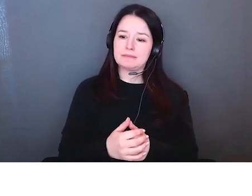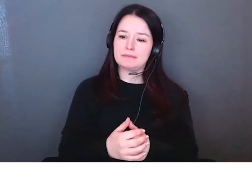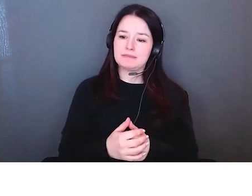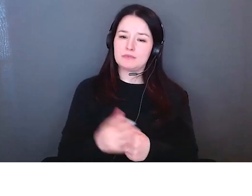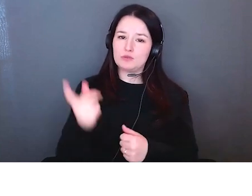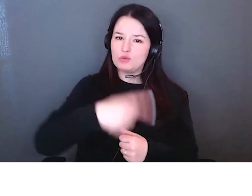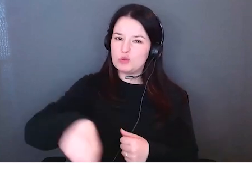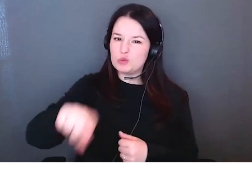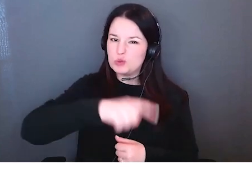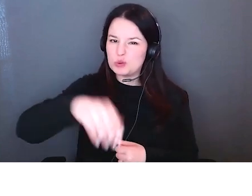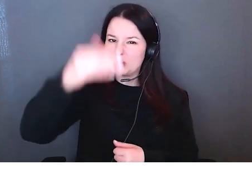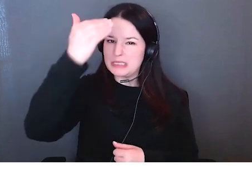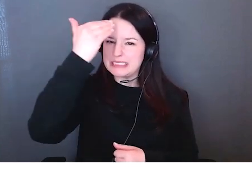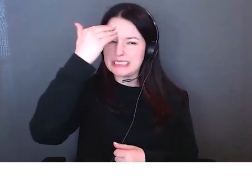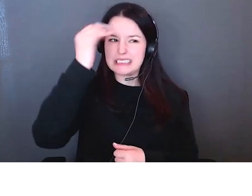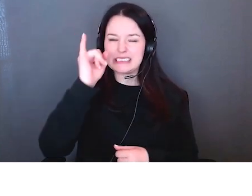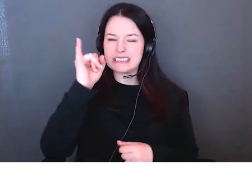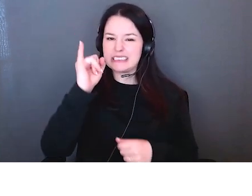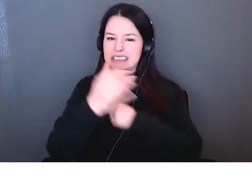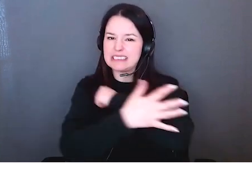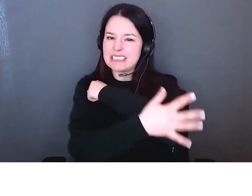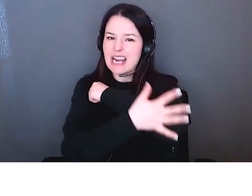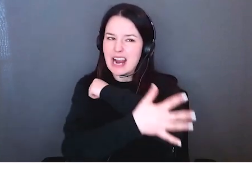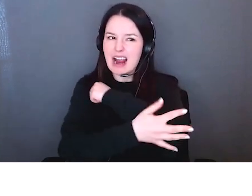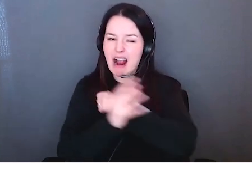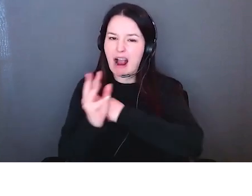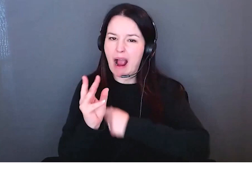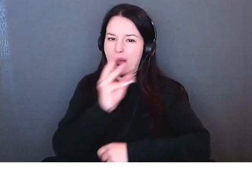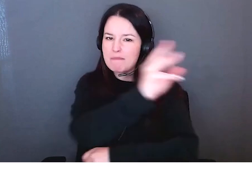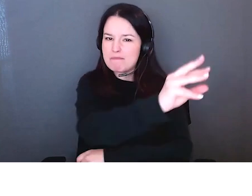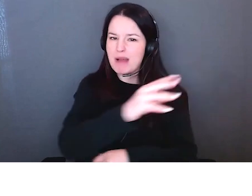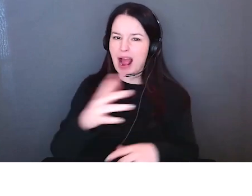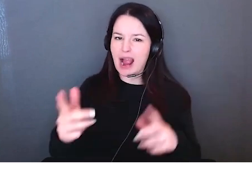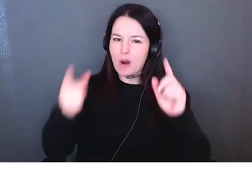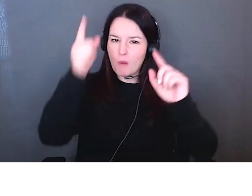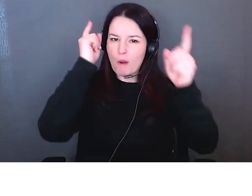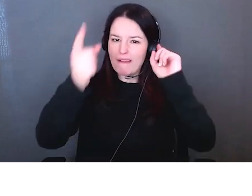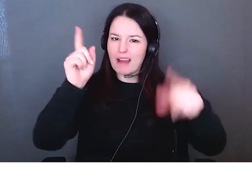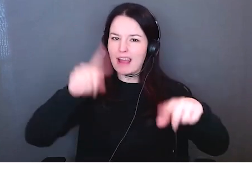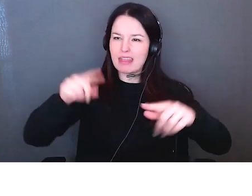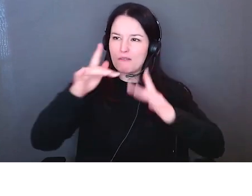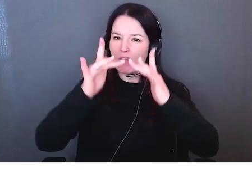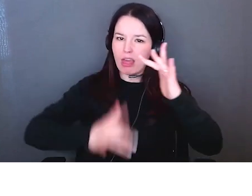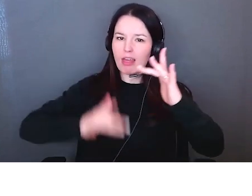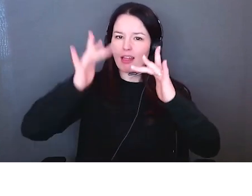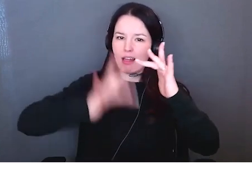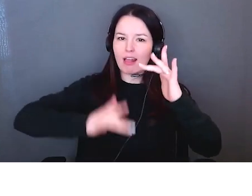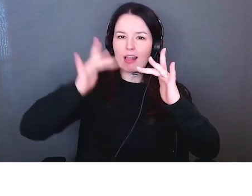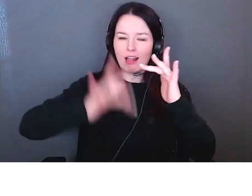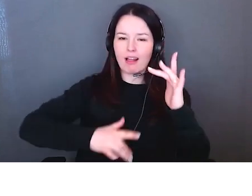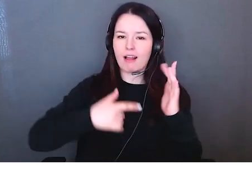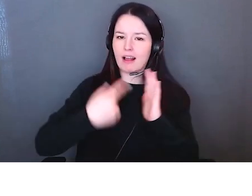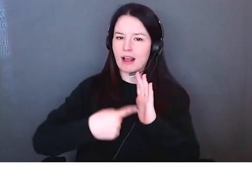voir cela c'est-à ce sont difficiles on essaie de se libérer